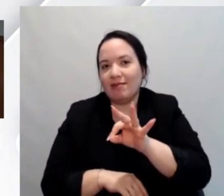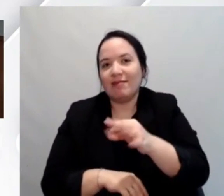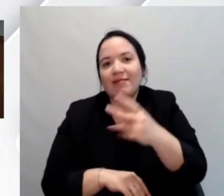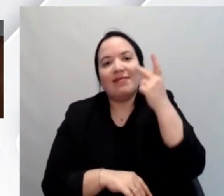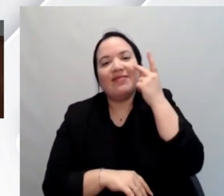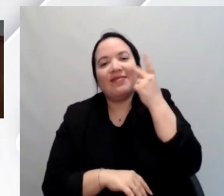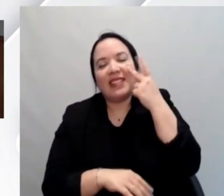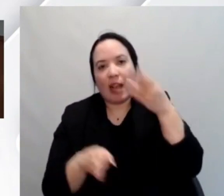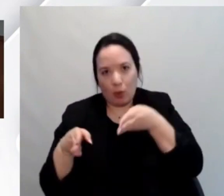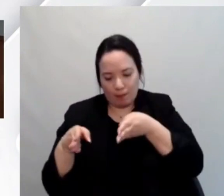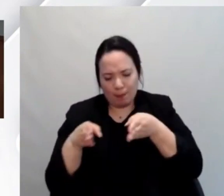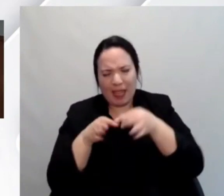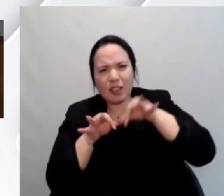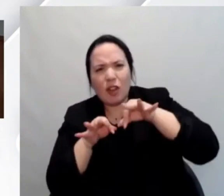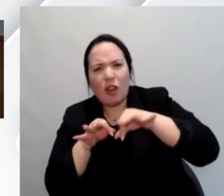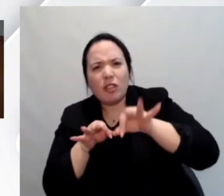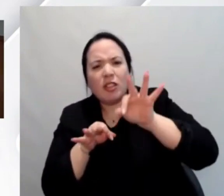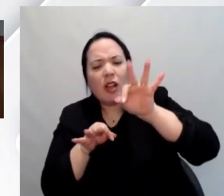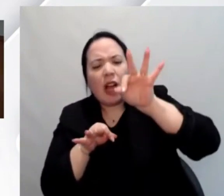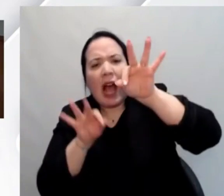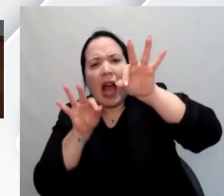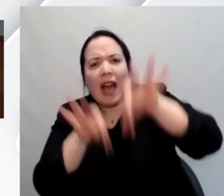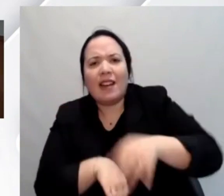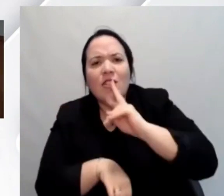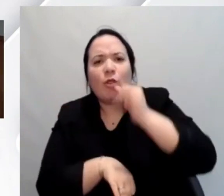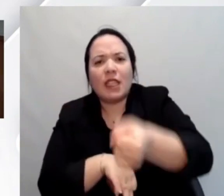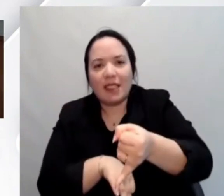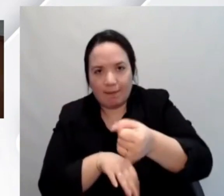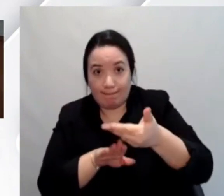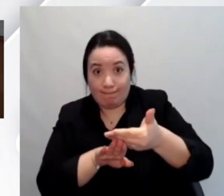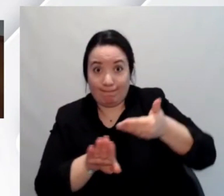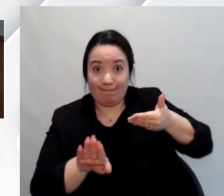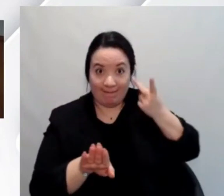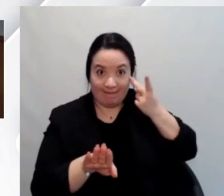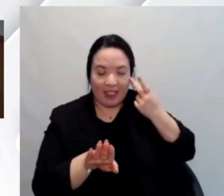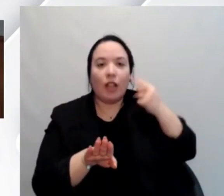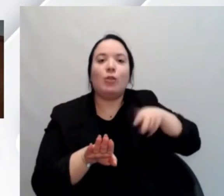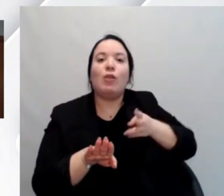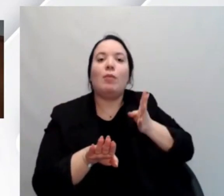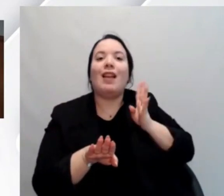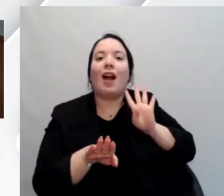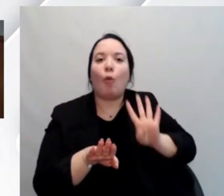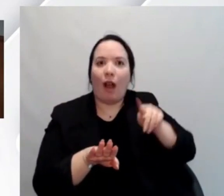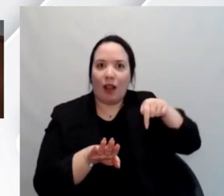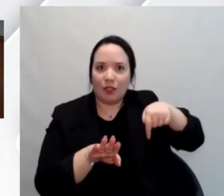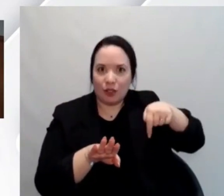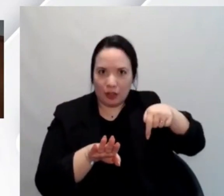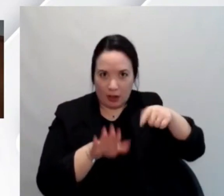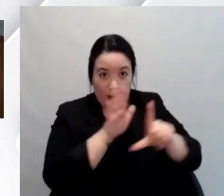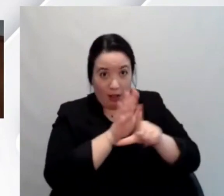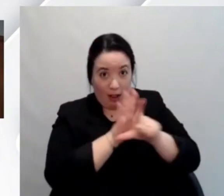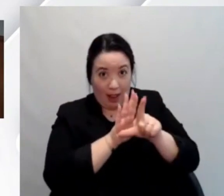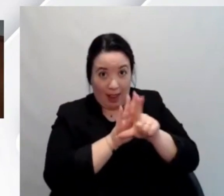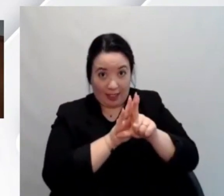questa risposta affermativa. Nel 2004, quando è stata promulgata la legge 4 del